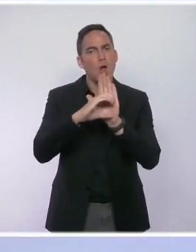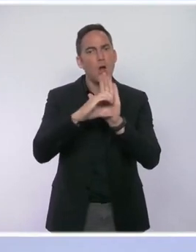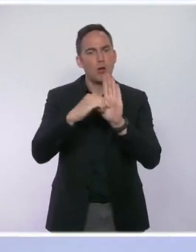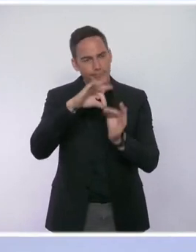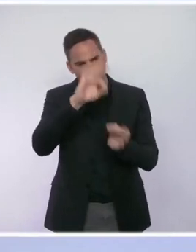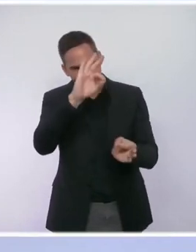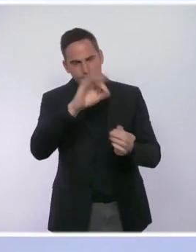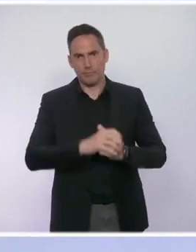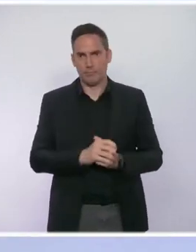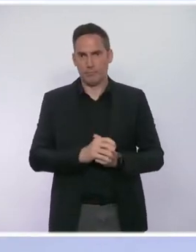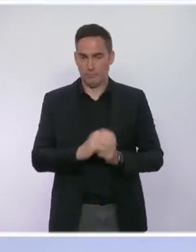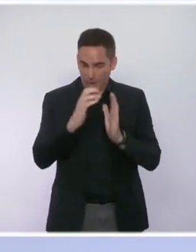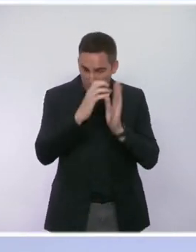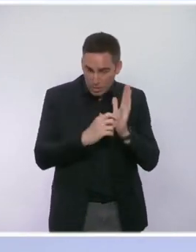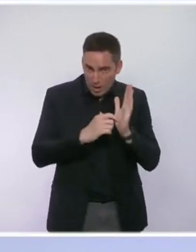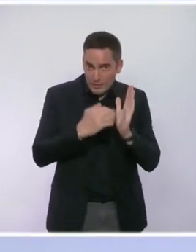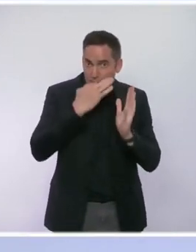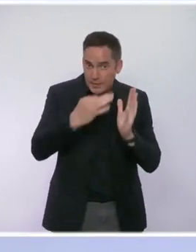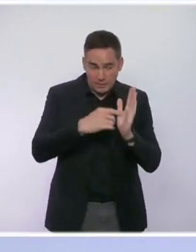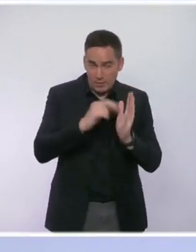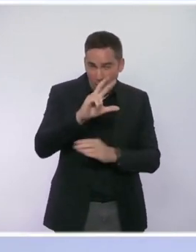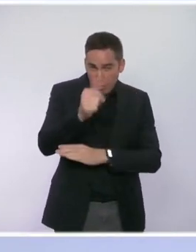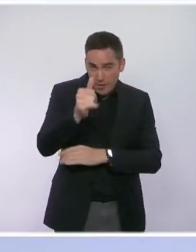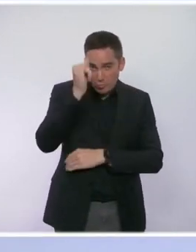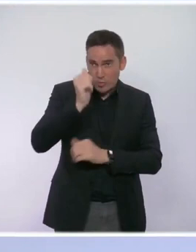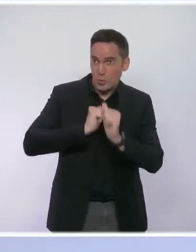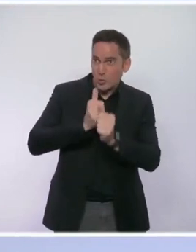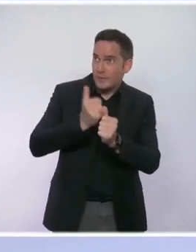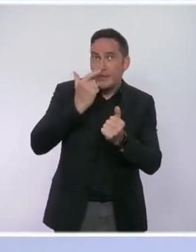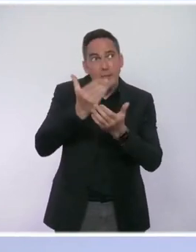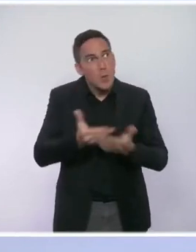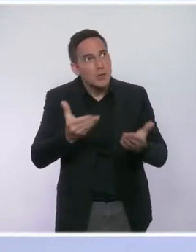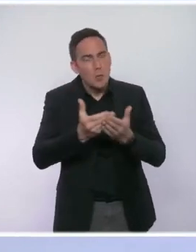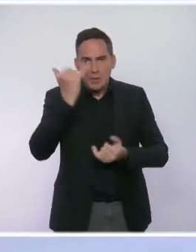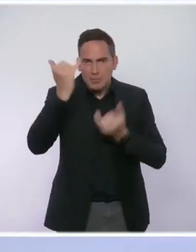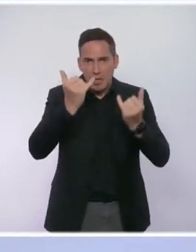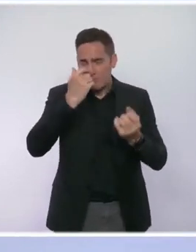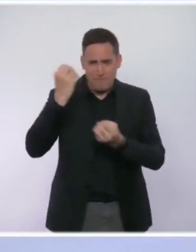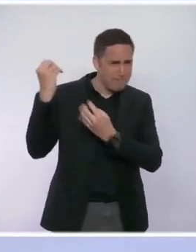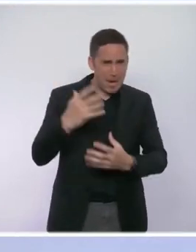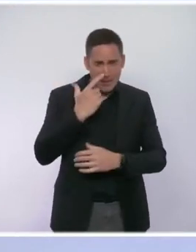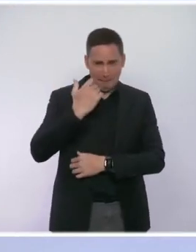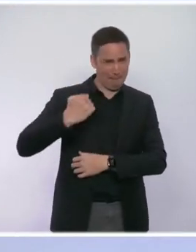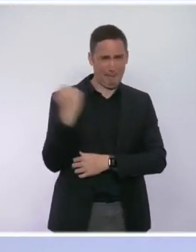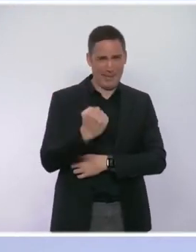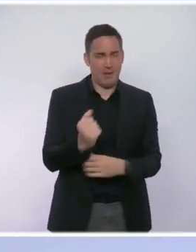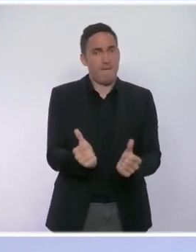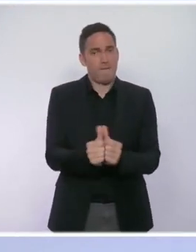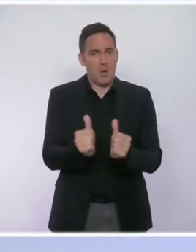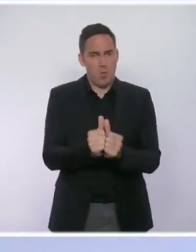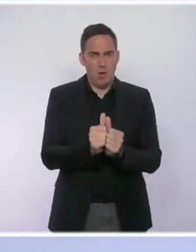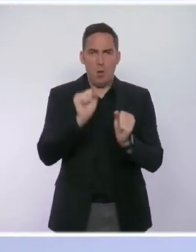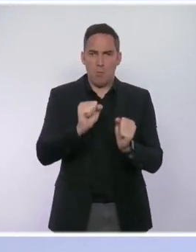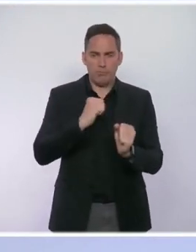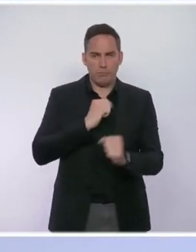c'est que jusqu'au 31 juillet, si et seulement si la situation sanitaire s'aggravait brutalement, nous pourrons prendre des décrets